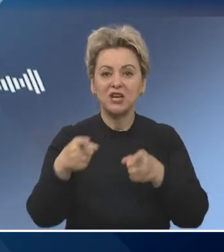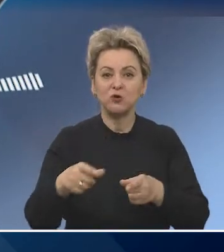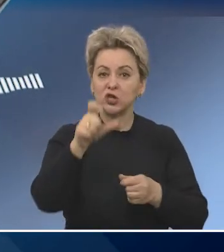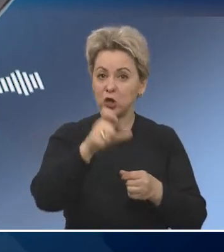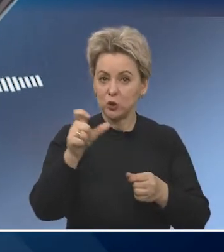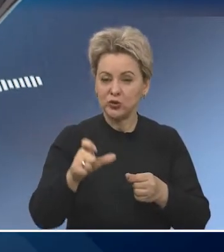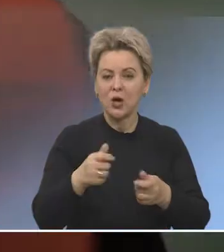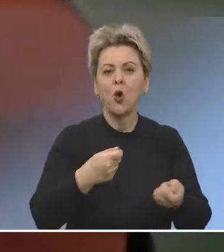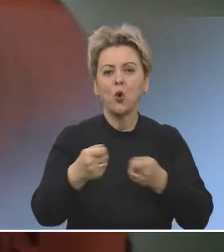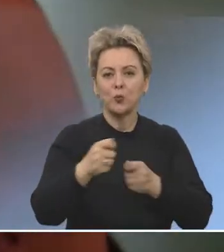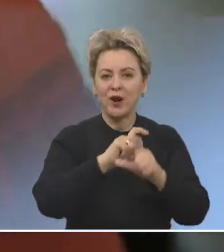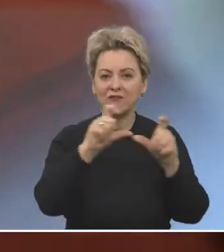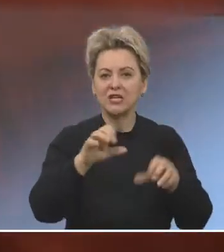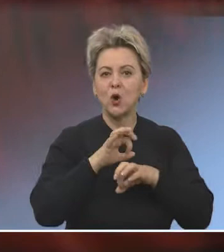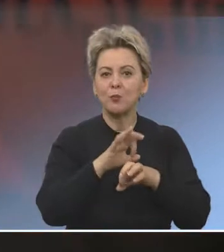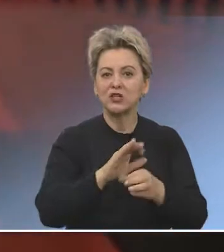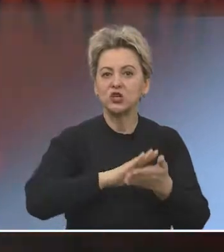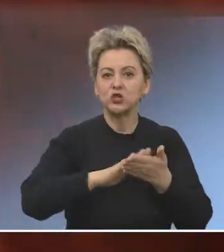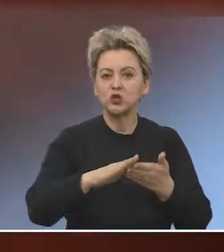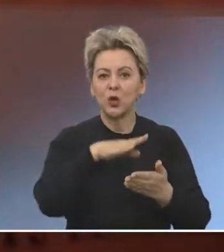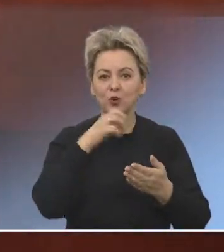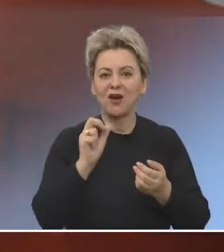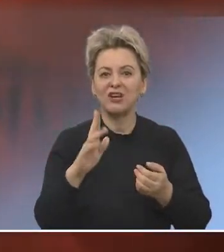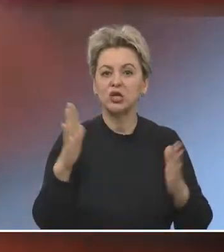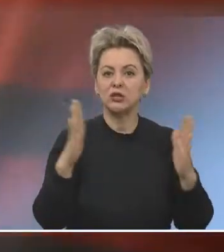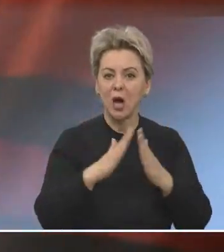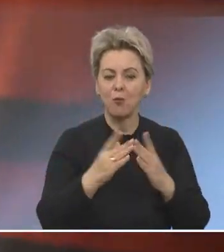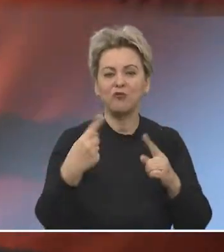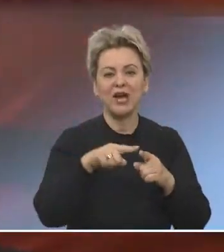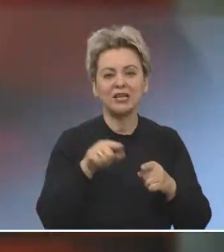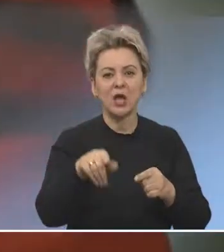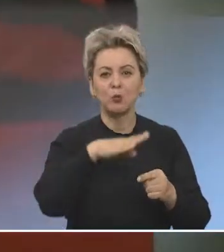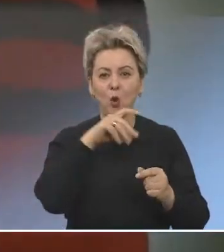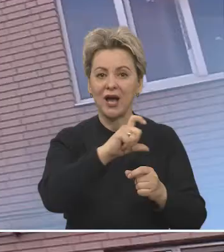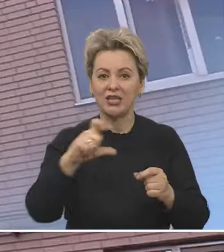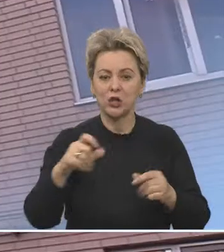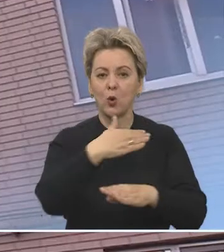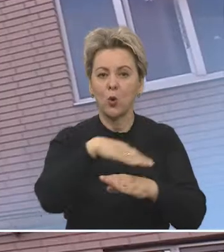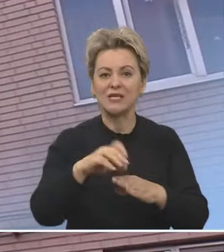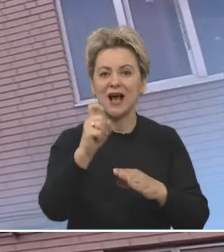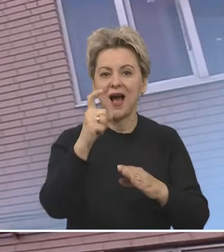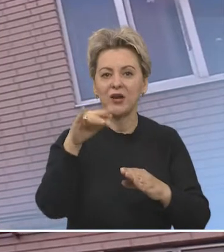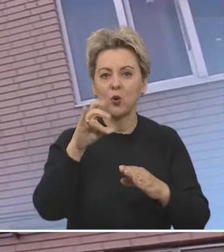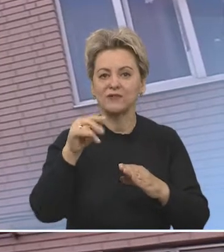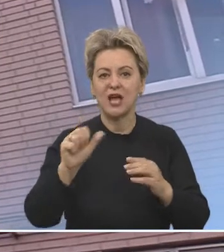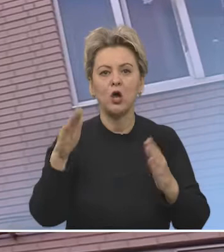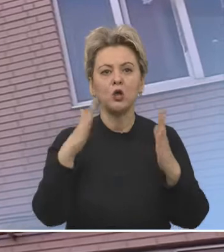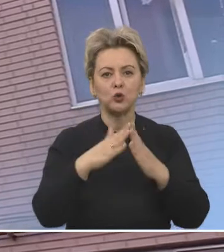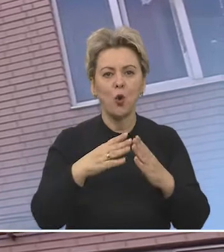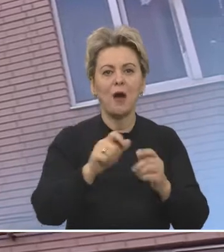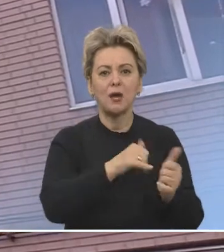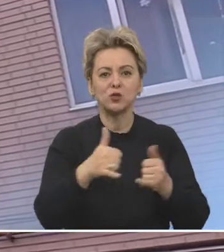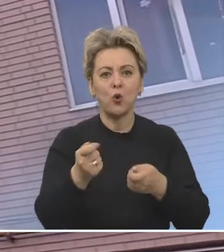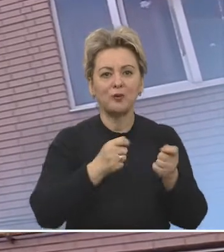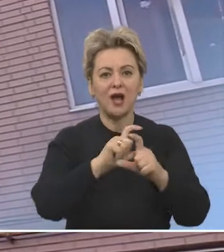по перевозке пассажиров. Управляющие компании проводят дезинфекцию многоквартирных домов. Это одна из многоэтажек по улице Харьковской. Дом